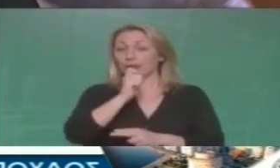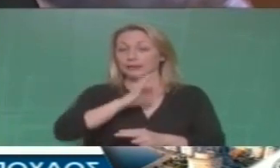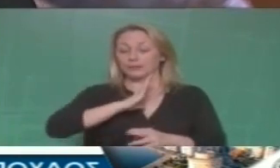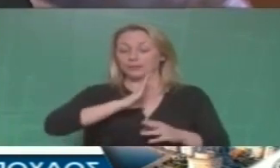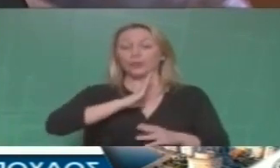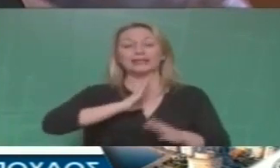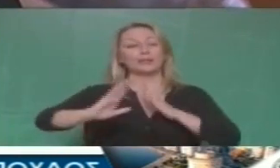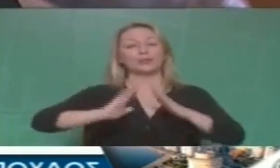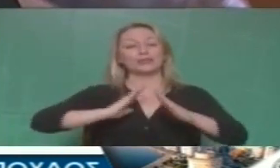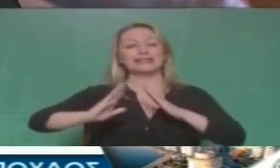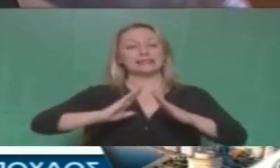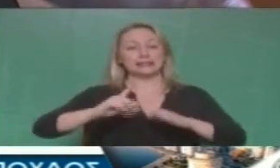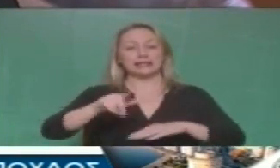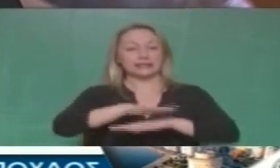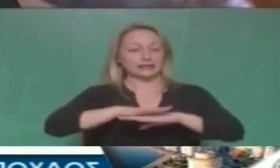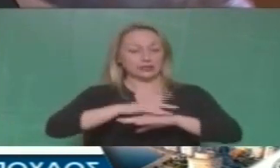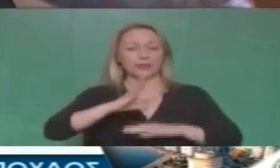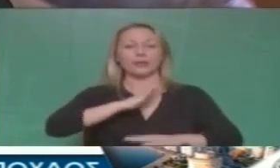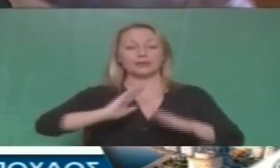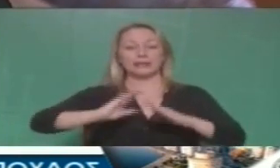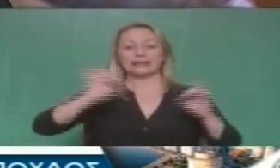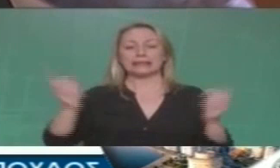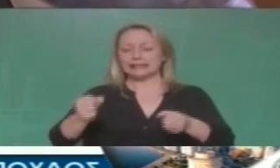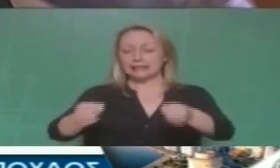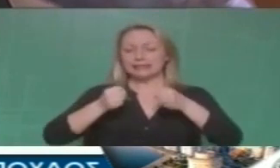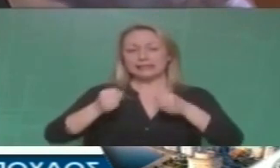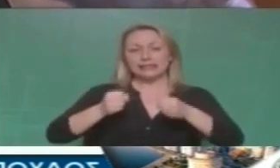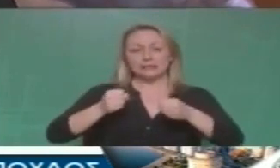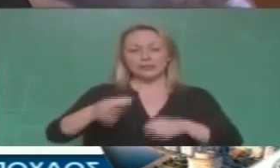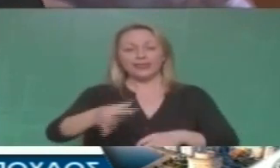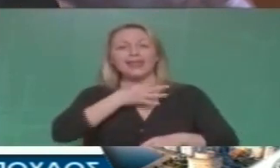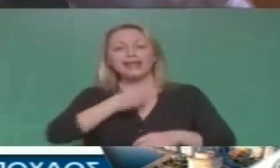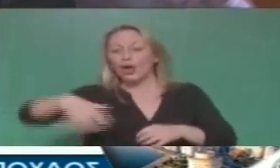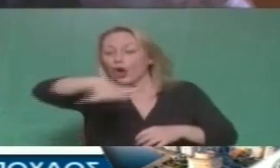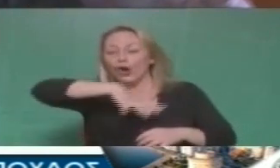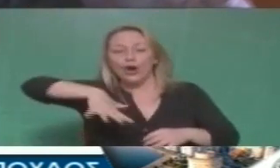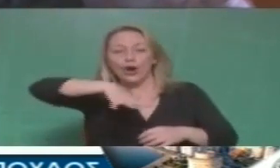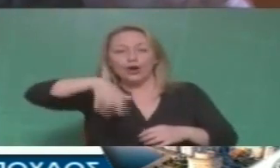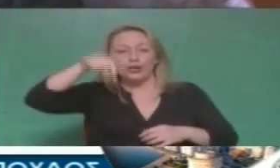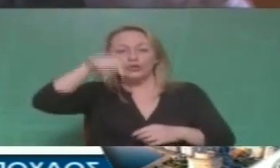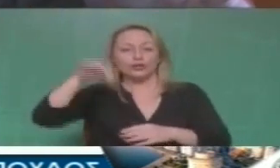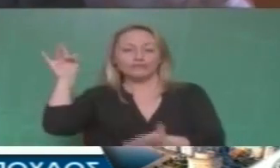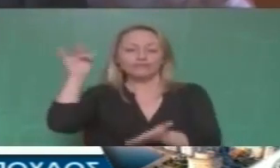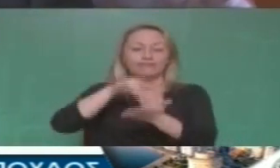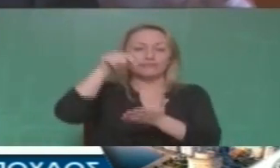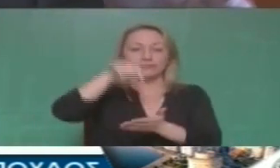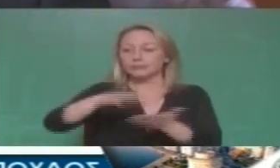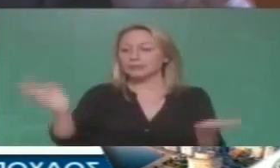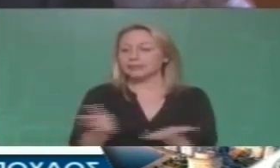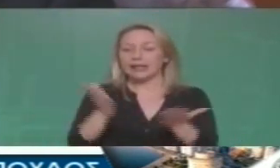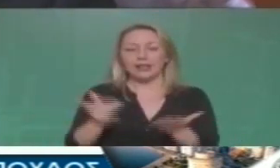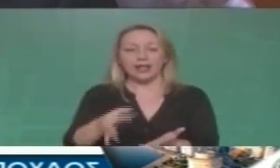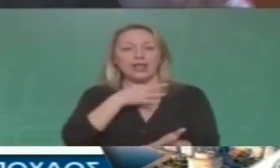για την περίπτωση χτύπα ξύλο σεισμόνιου οτιδήποτε άλλο που θα χρειαστούν τέτοιοι χώροι ούτως ώστε να μπορέσουν να εκτονώσουν